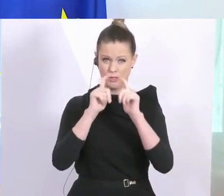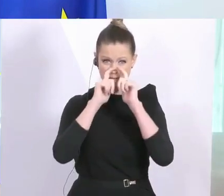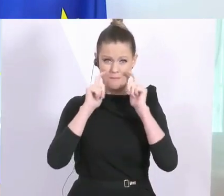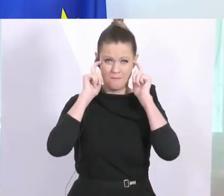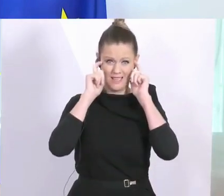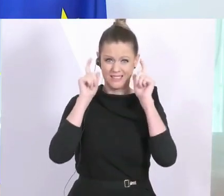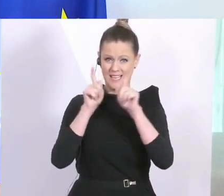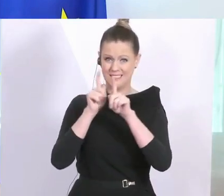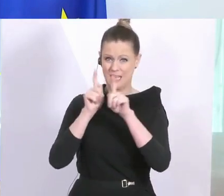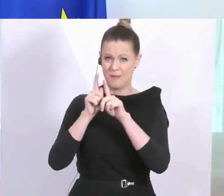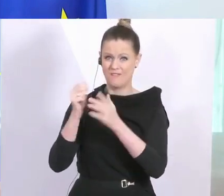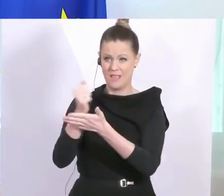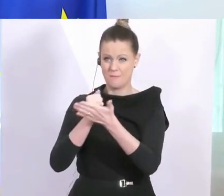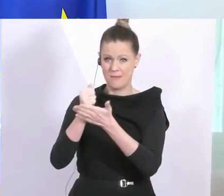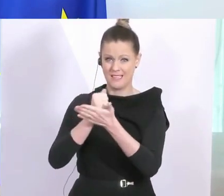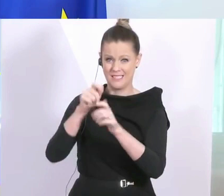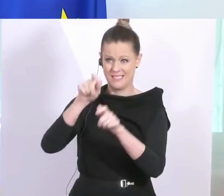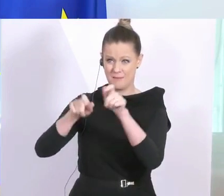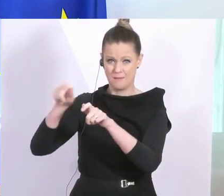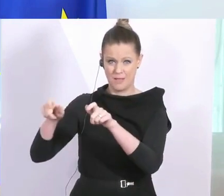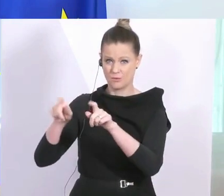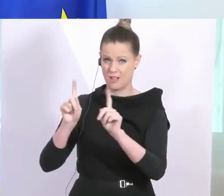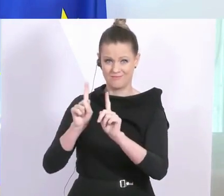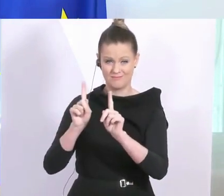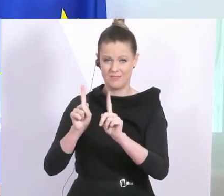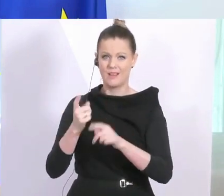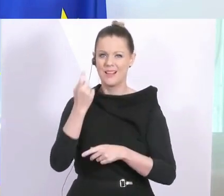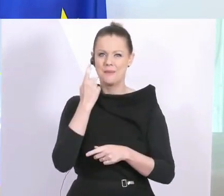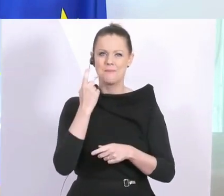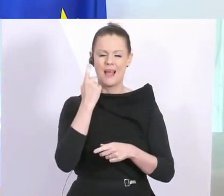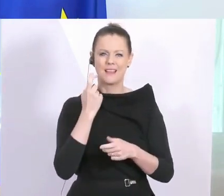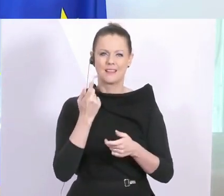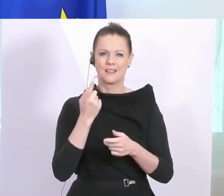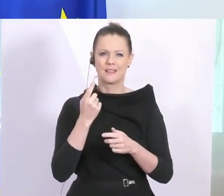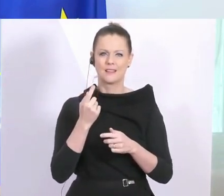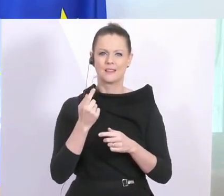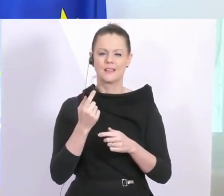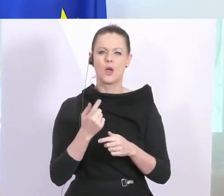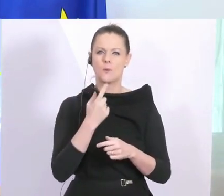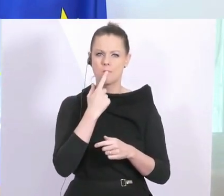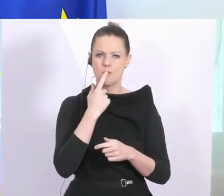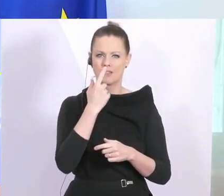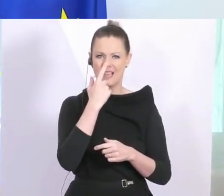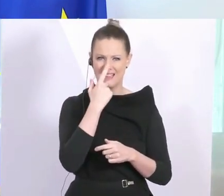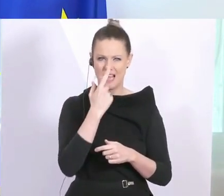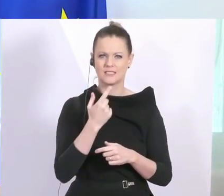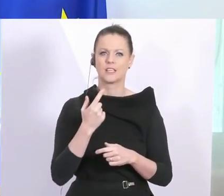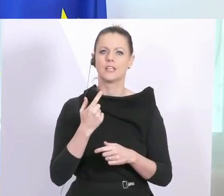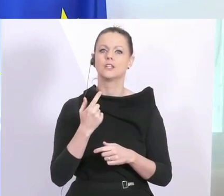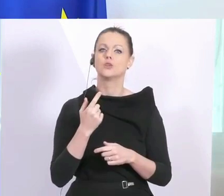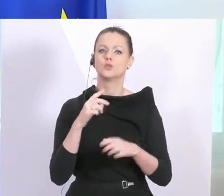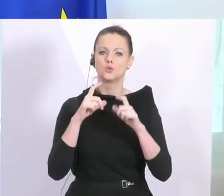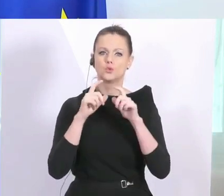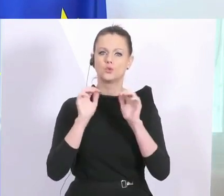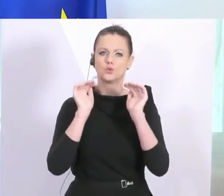tragen muss, sondern es handelt sich um einen Mund-Nasen-Schutz, sogenannte MNS